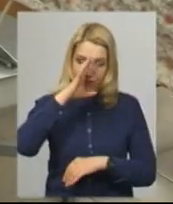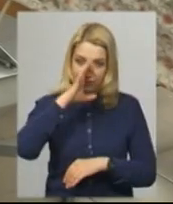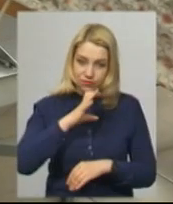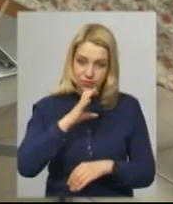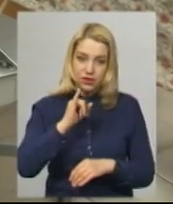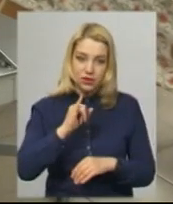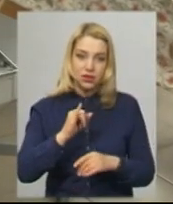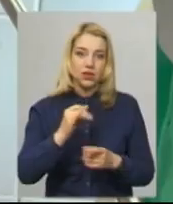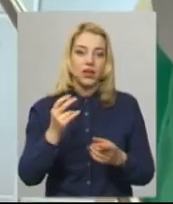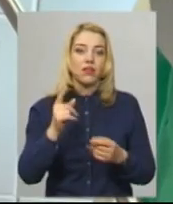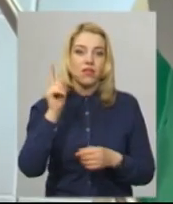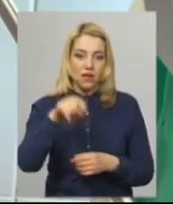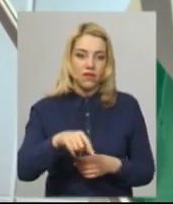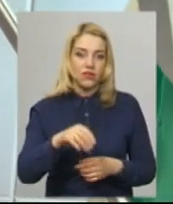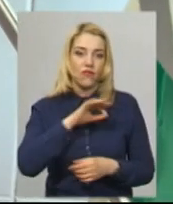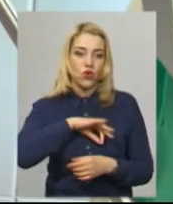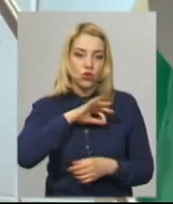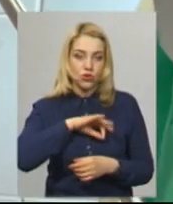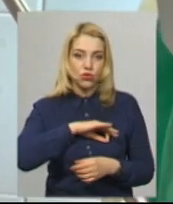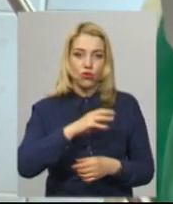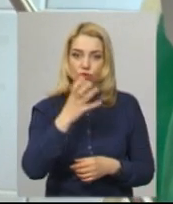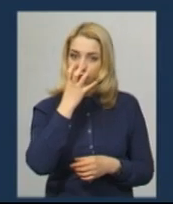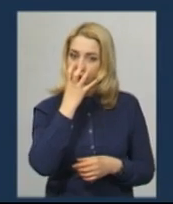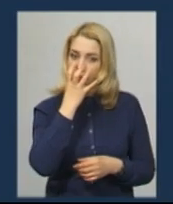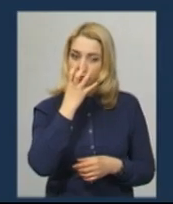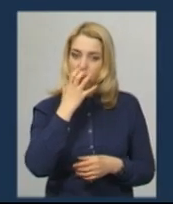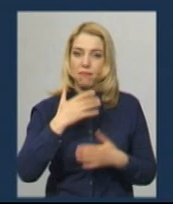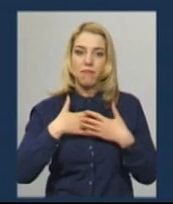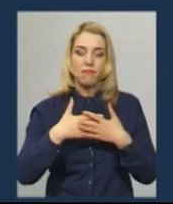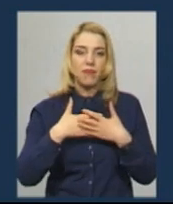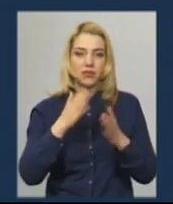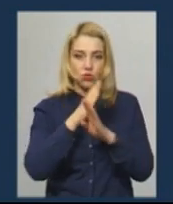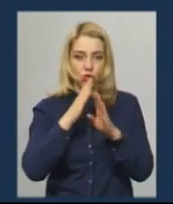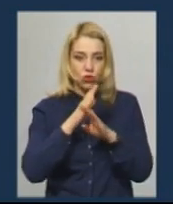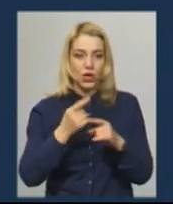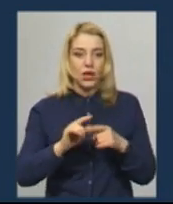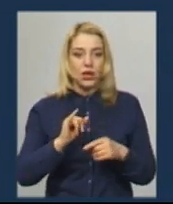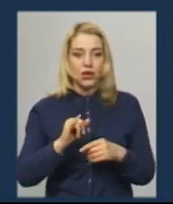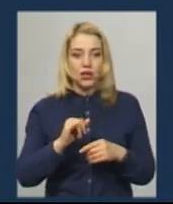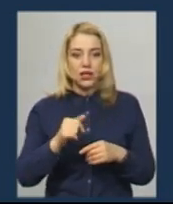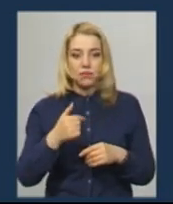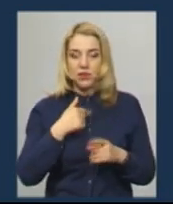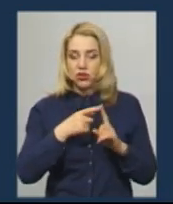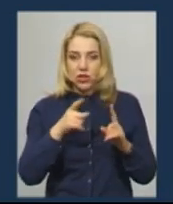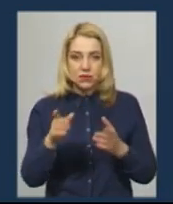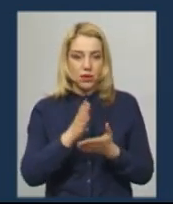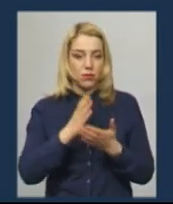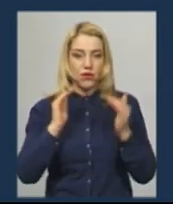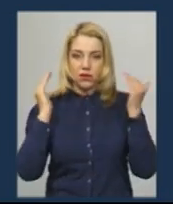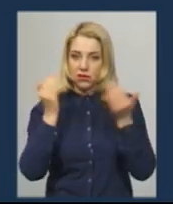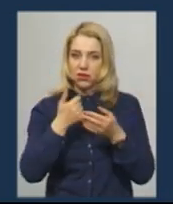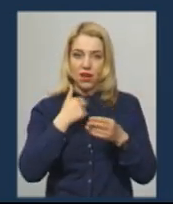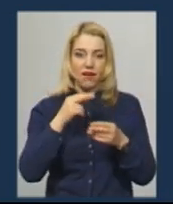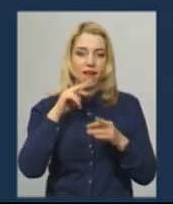Згодом довелося навіть використовувати кисневу маску, каже нардеп. Під час перебування в реанімації я практично ніяких ліків не